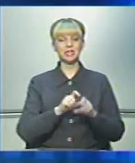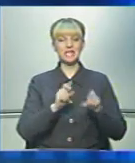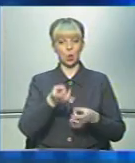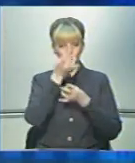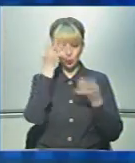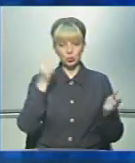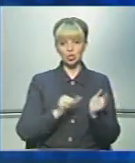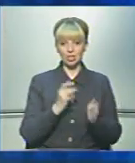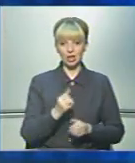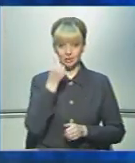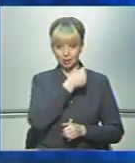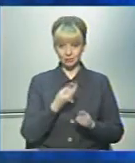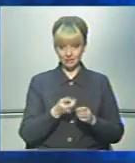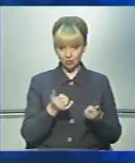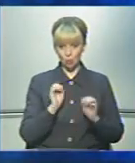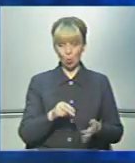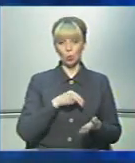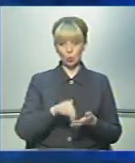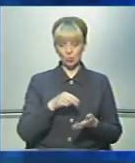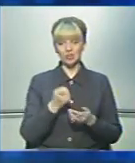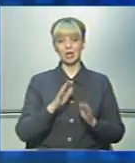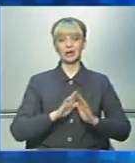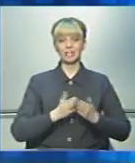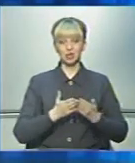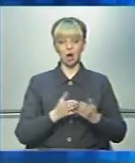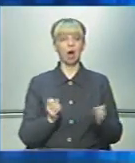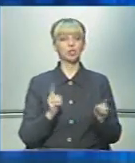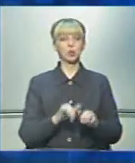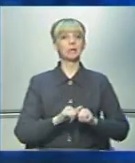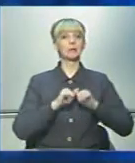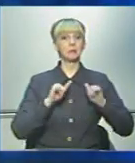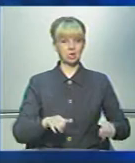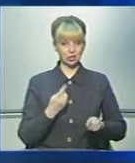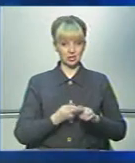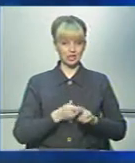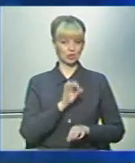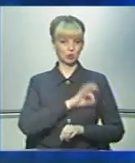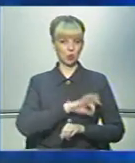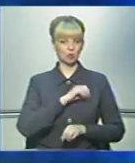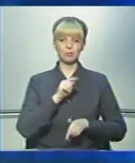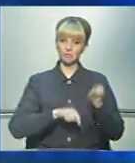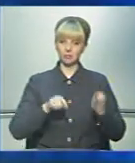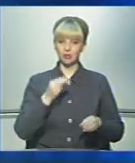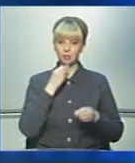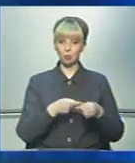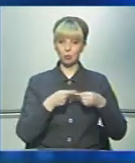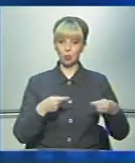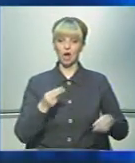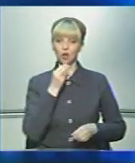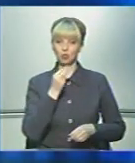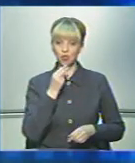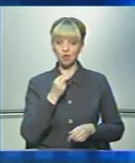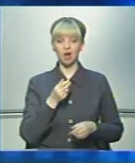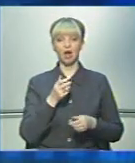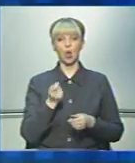6 разів на рік – стільки ж можна купити і книжок. А от що збільшили, так це споживання деяких продуктів – харчування,